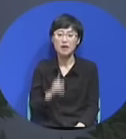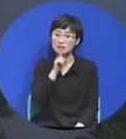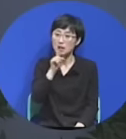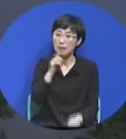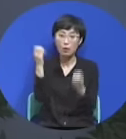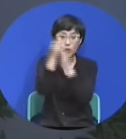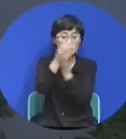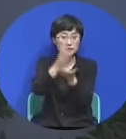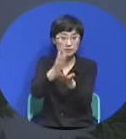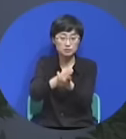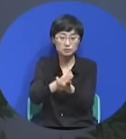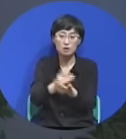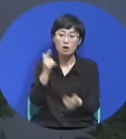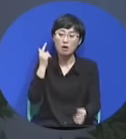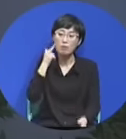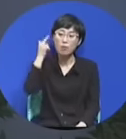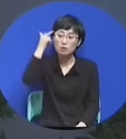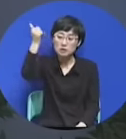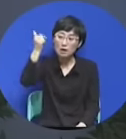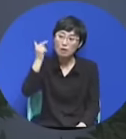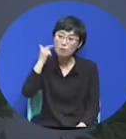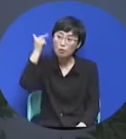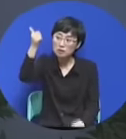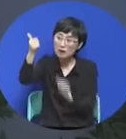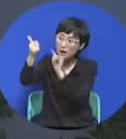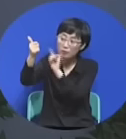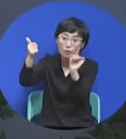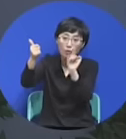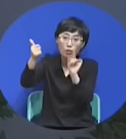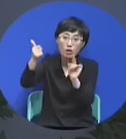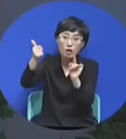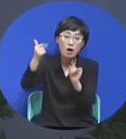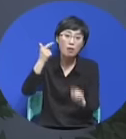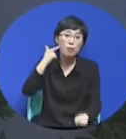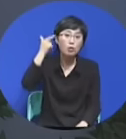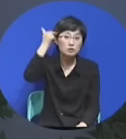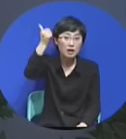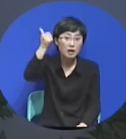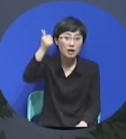목사는 뭡니까? 영어로 레벨인입니까? 패스트입니까?